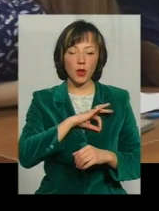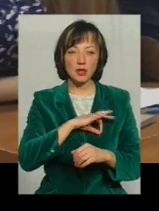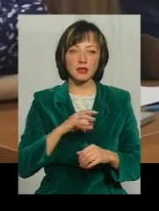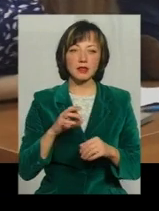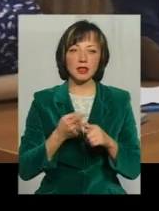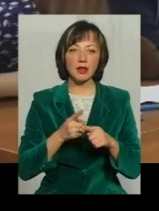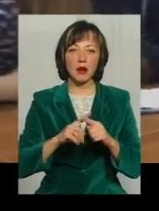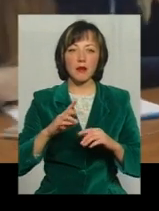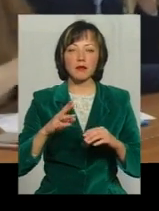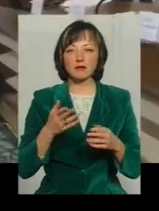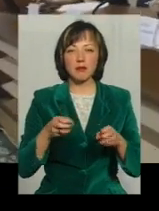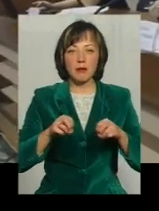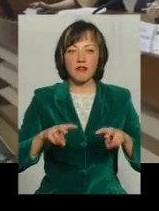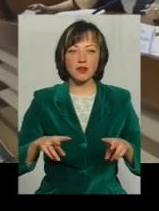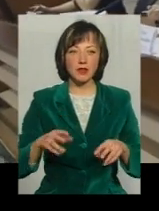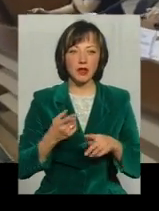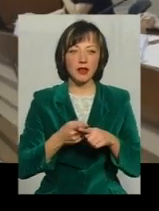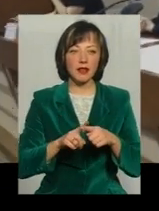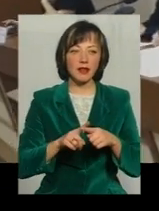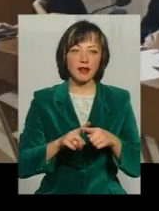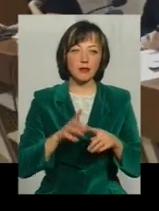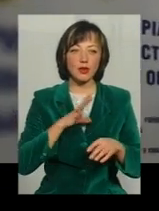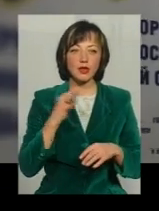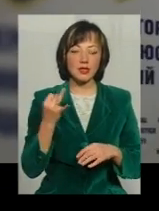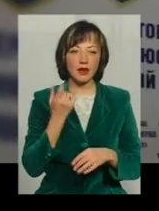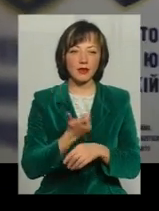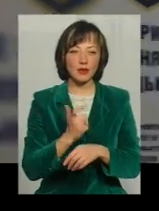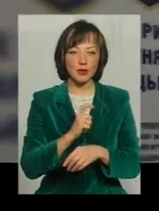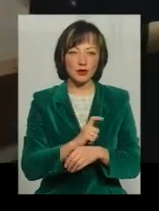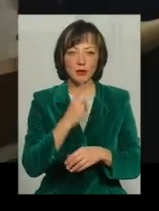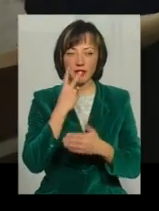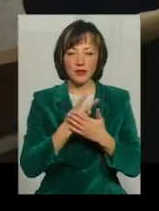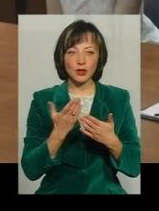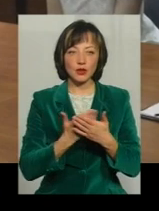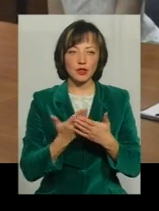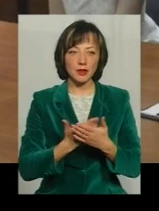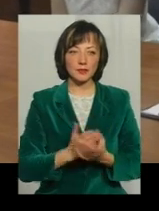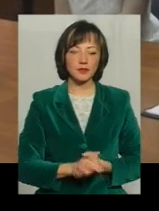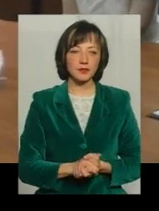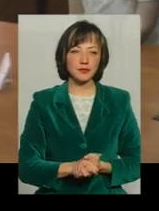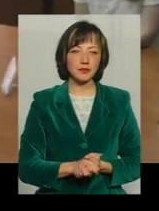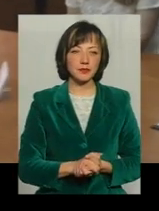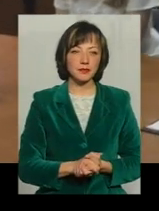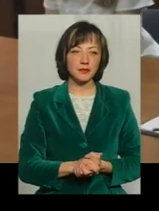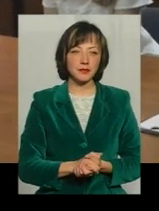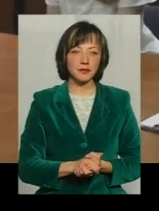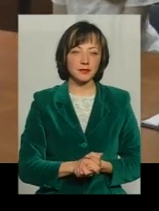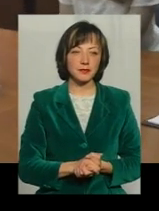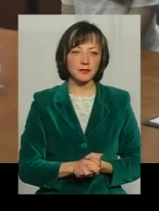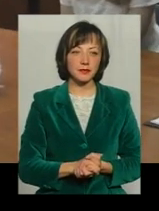як майбутні професінали на своєму зробочому місці Що це було дуже цікаво, як можна подивитися цей сюжет Я далі прокоментую